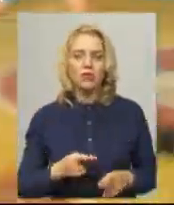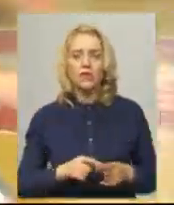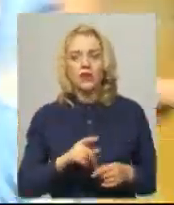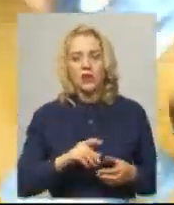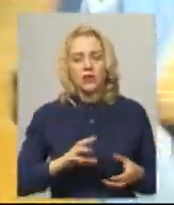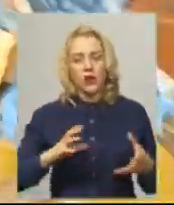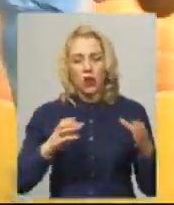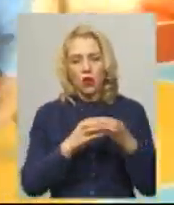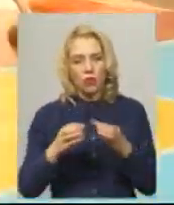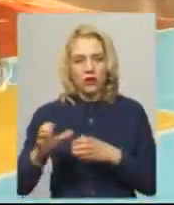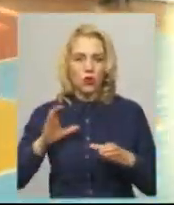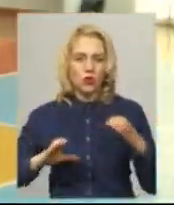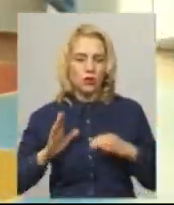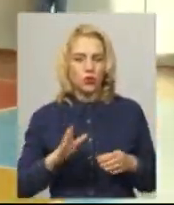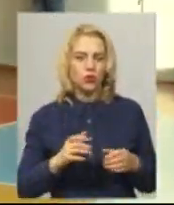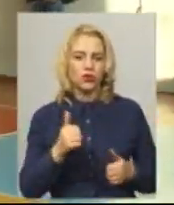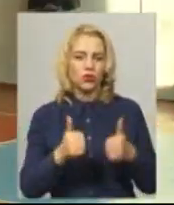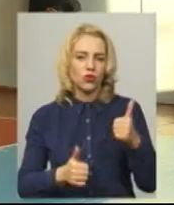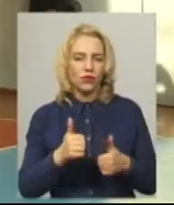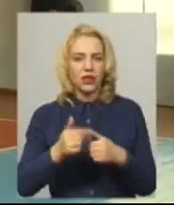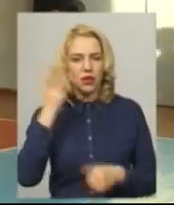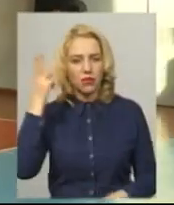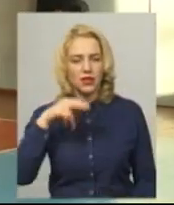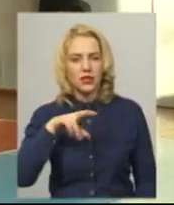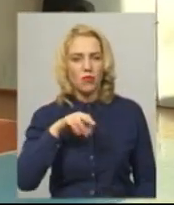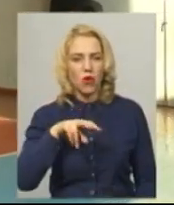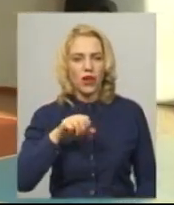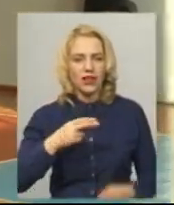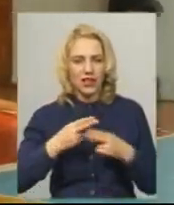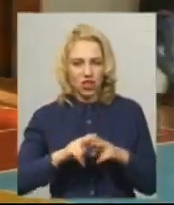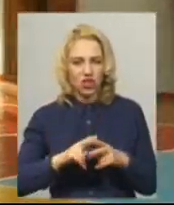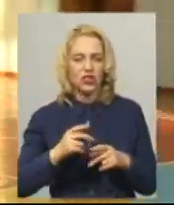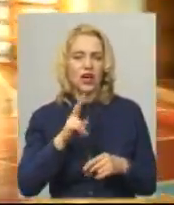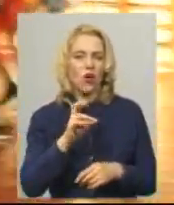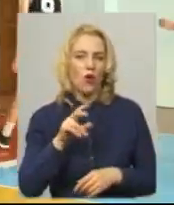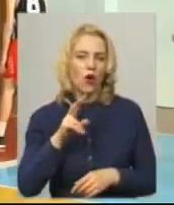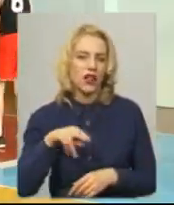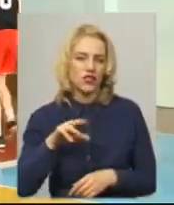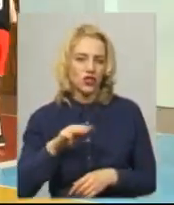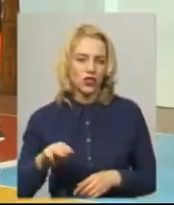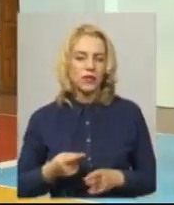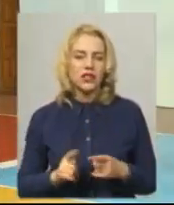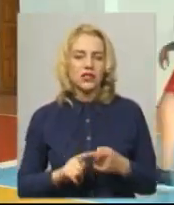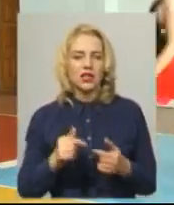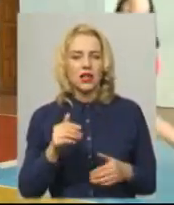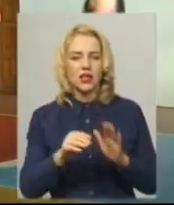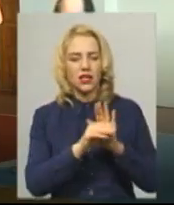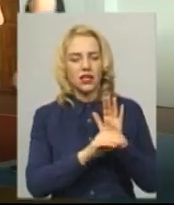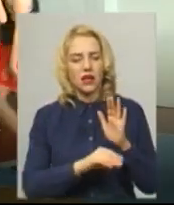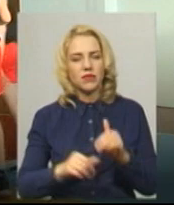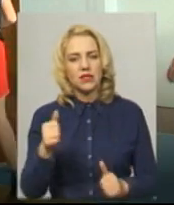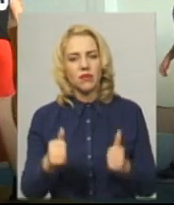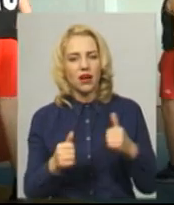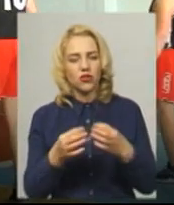університеті буде конкурувати команда Хмельницького політехнічного коледжу, розповідає Сергій Лозінський. Цей регламент змагань дозволяє